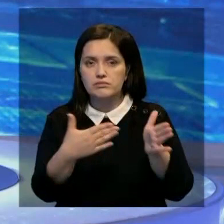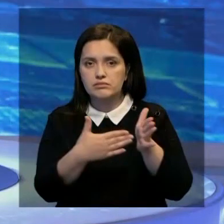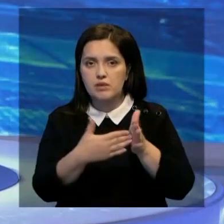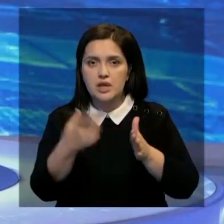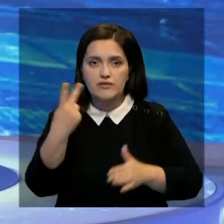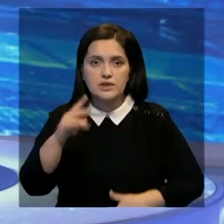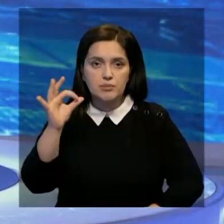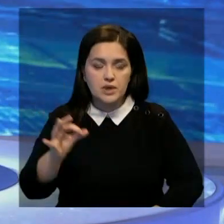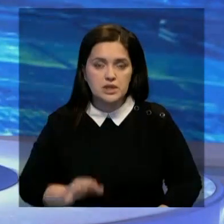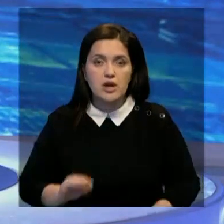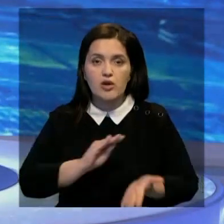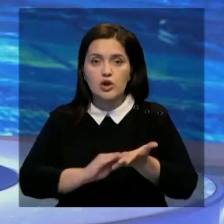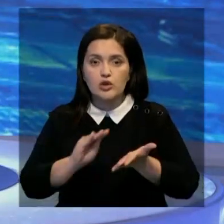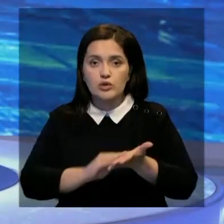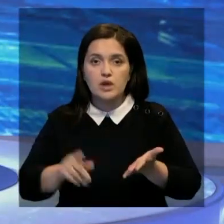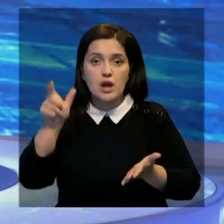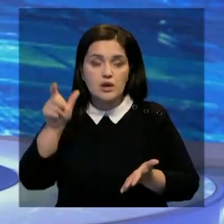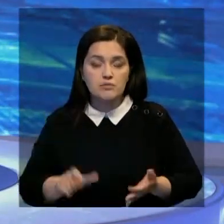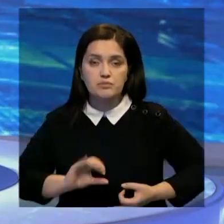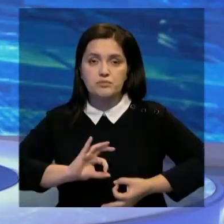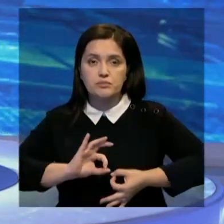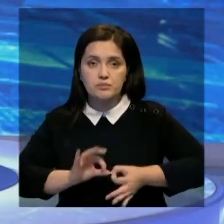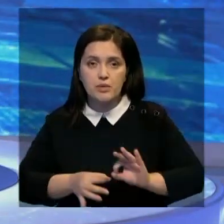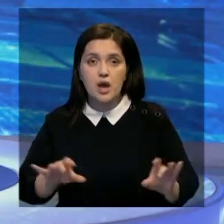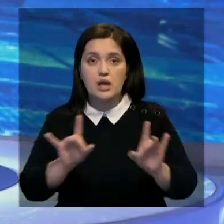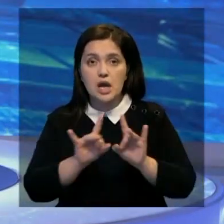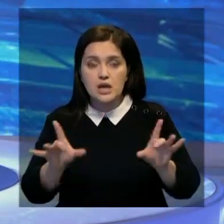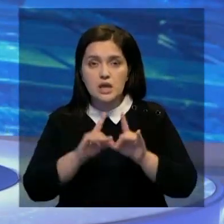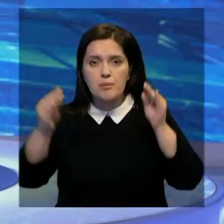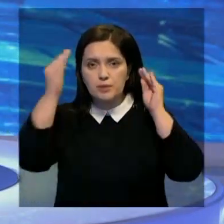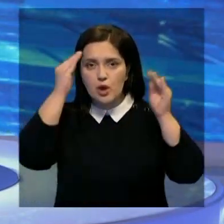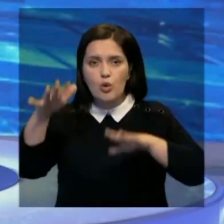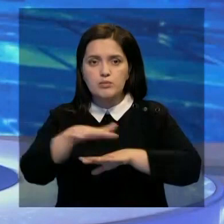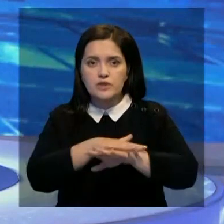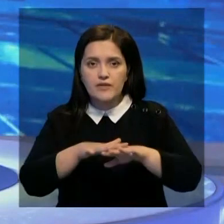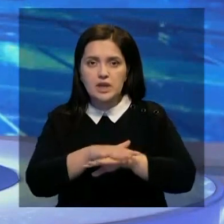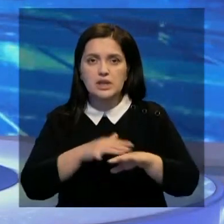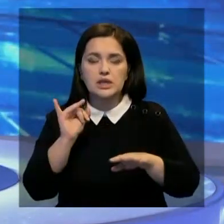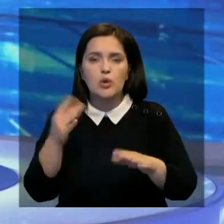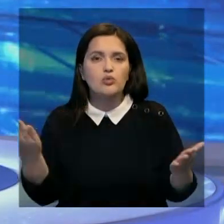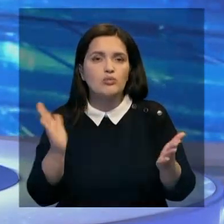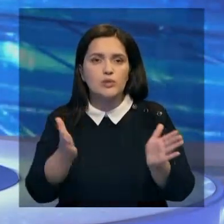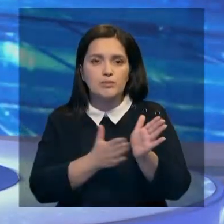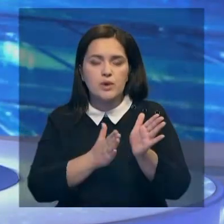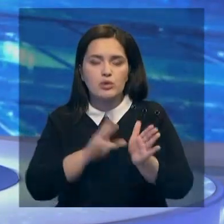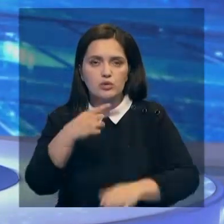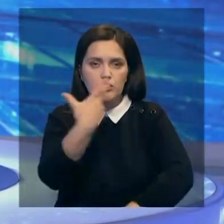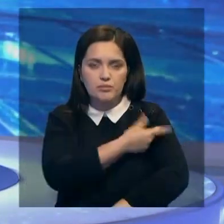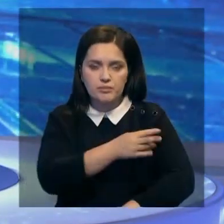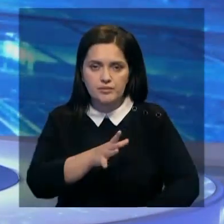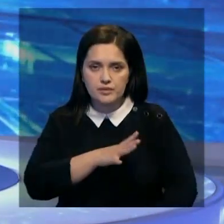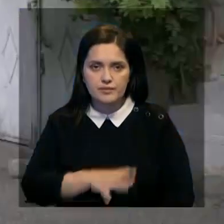дотягивает даже до 20%. Юлия Тужилкина о безопасных зонах, мнении общества и вознаграждении